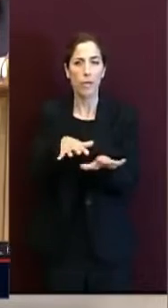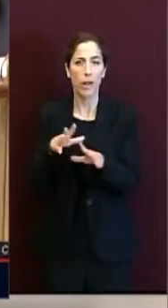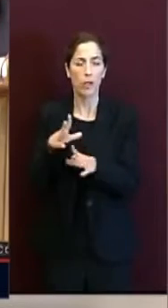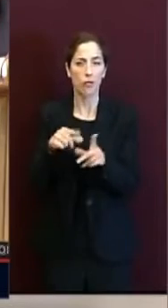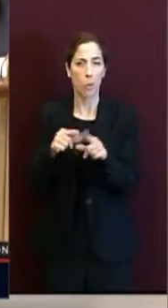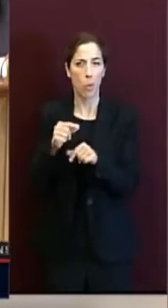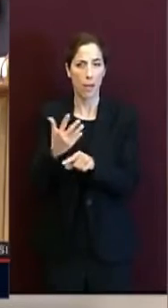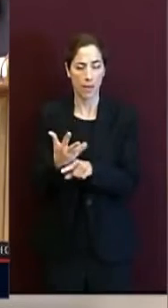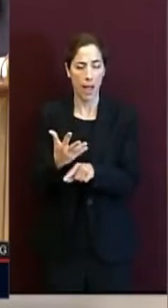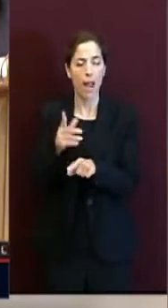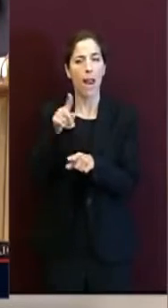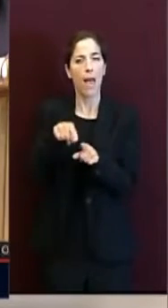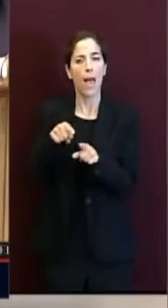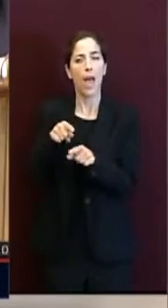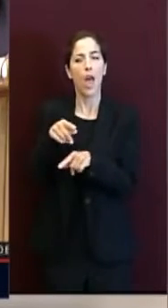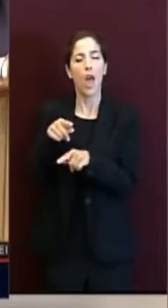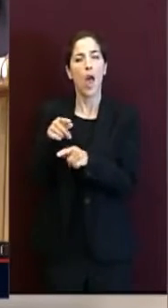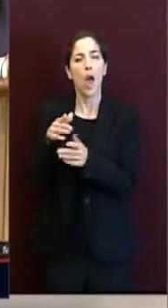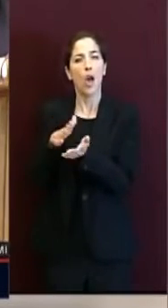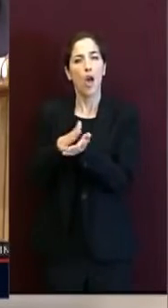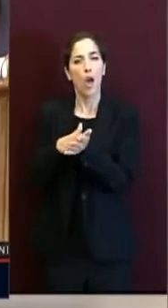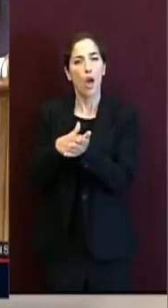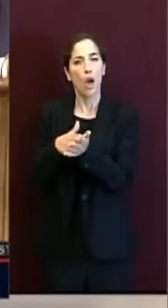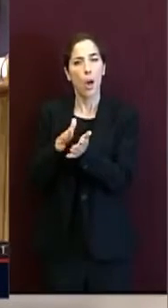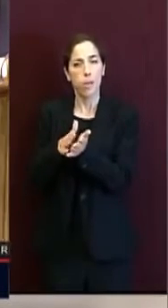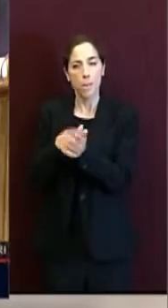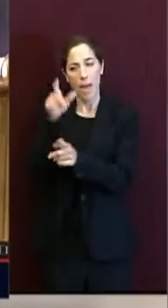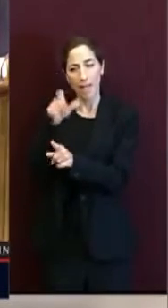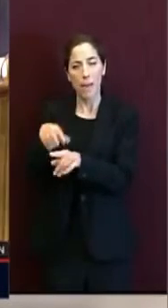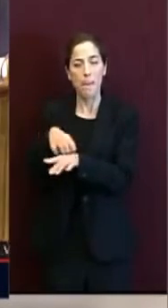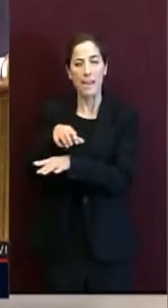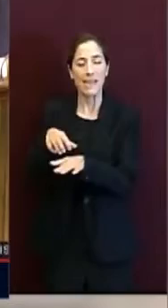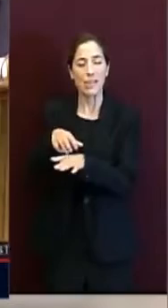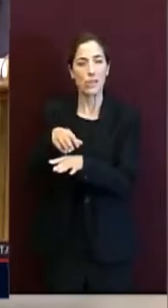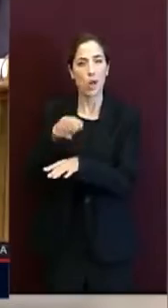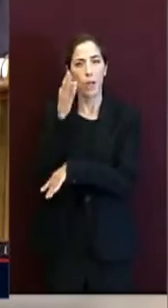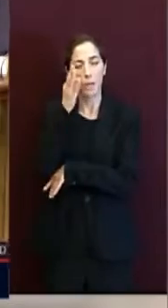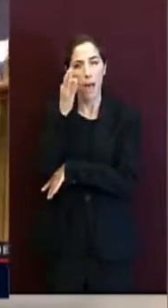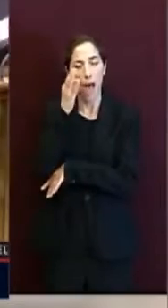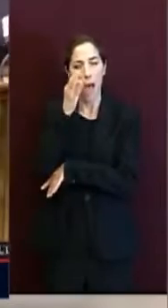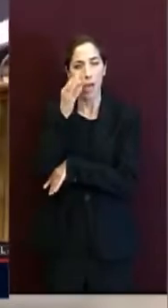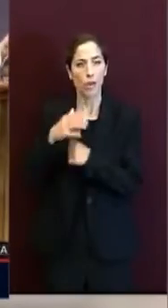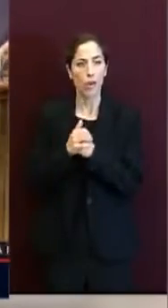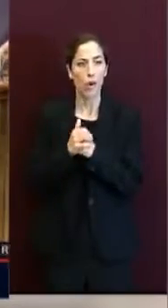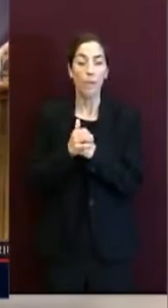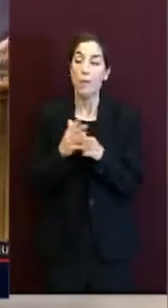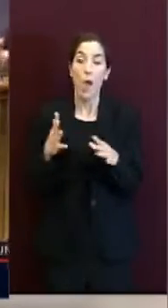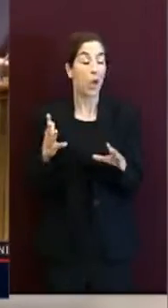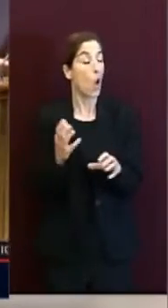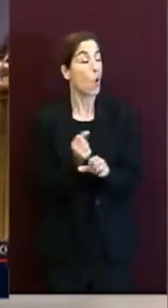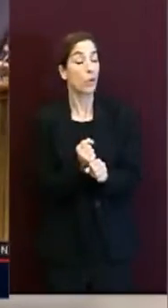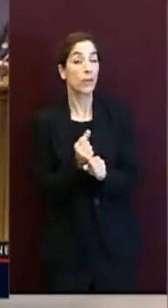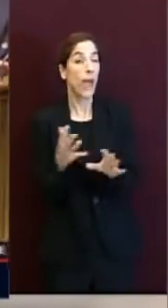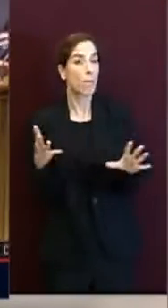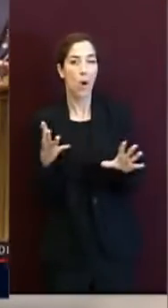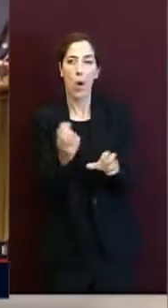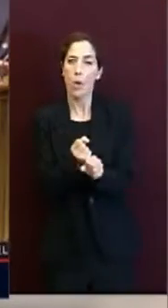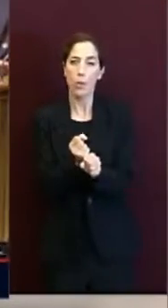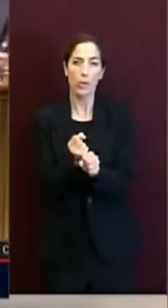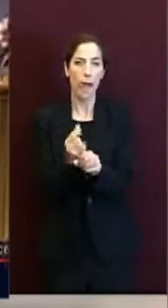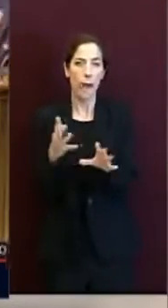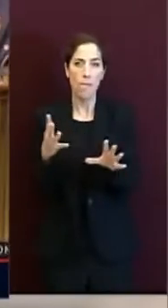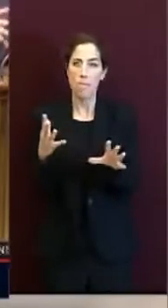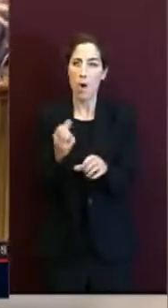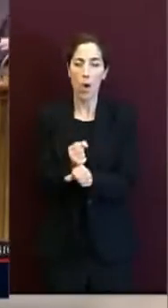Ministro Di Maio per il grandissimo... Grazie, grazie. Concludiamo. Sono così sorite